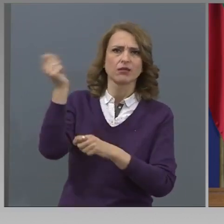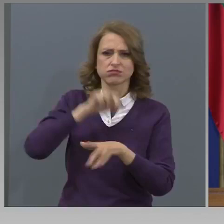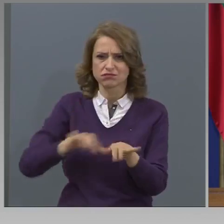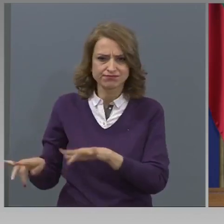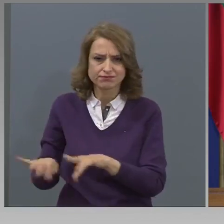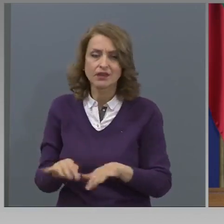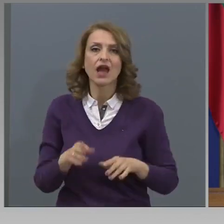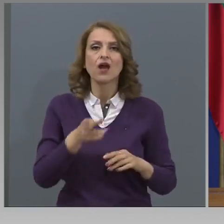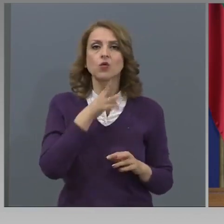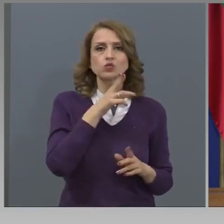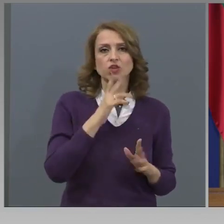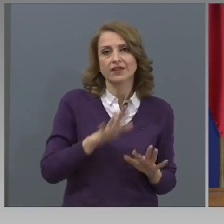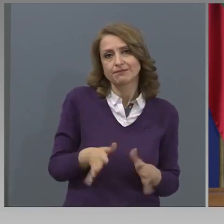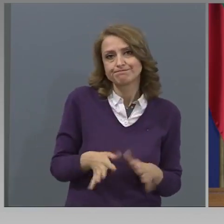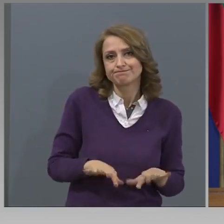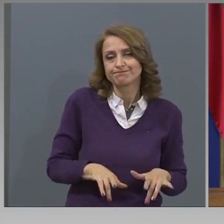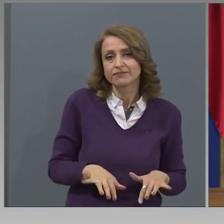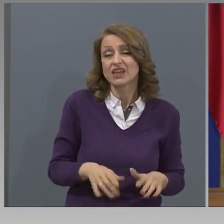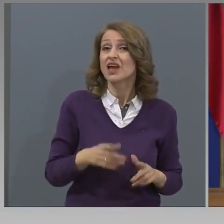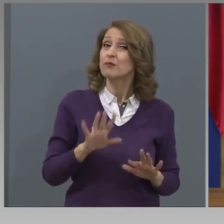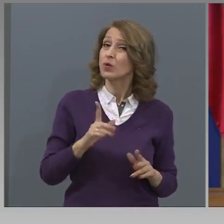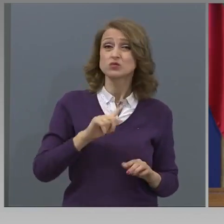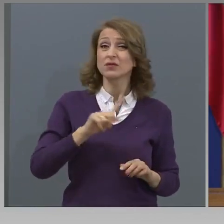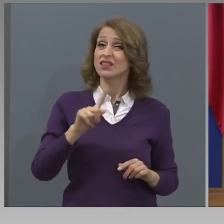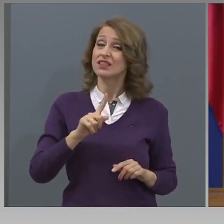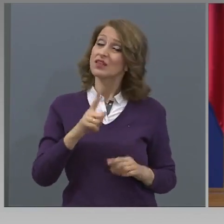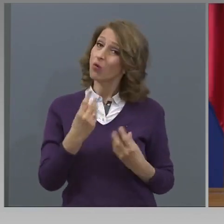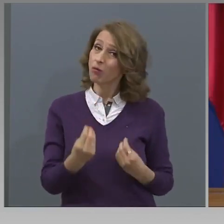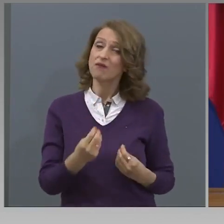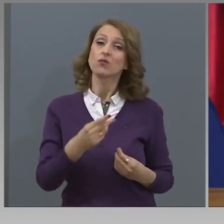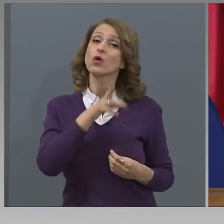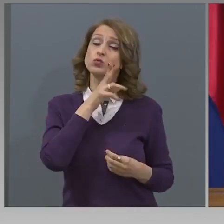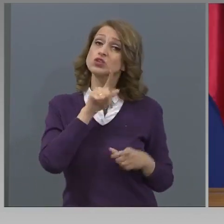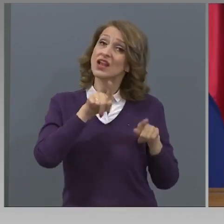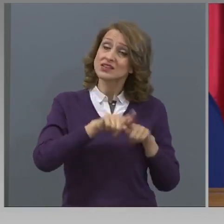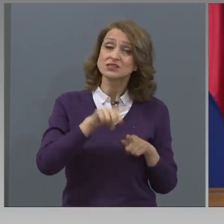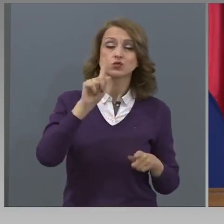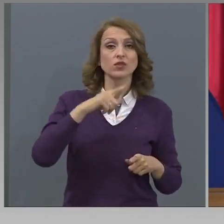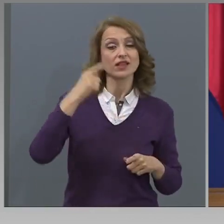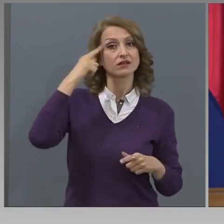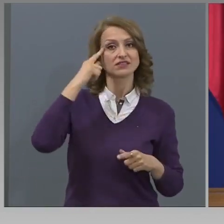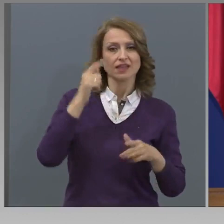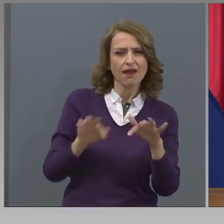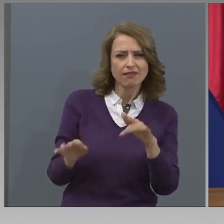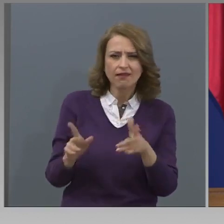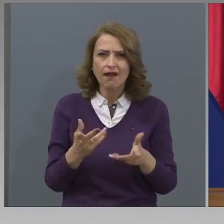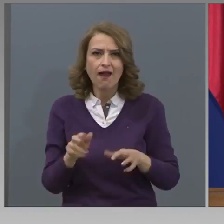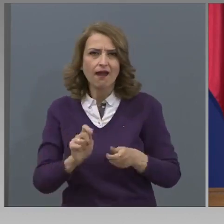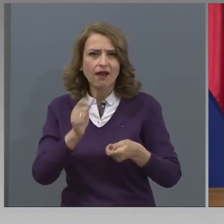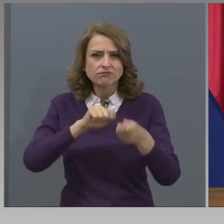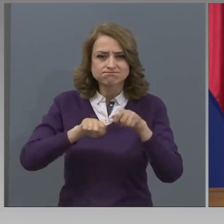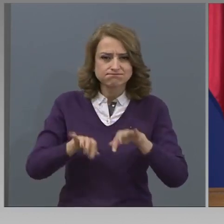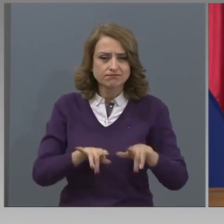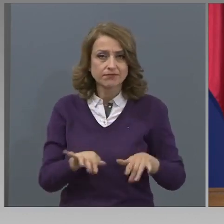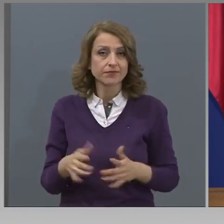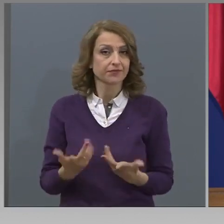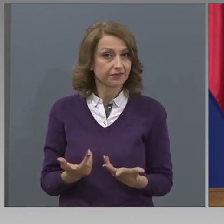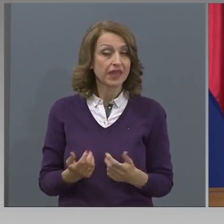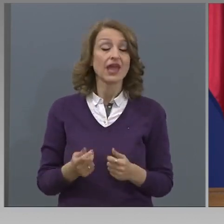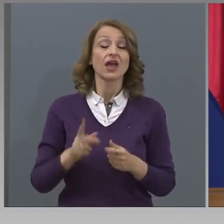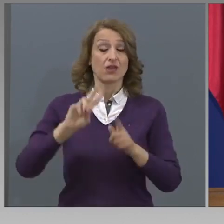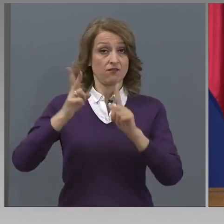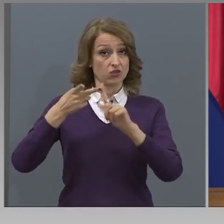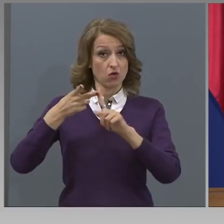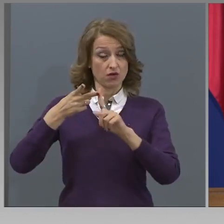и не е зле обучаващите също да наваксват. Това е единия ми въпрос и какво ще предприемете в тази посока. Вторият ми въпрос е